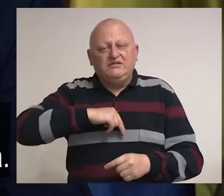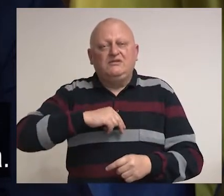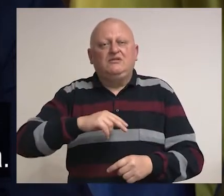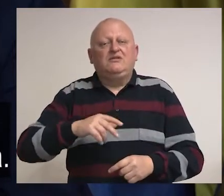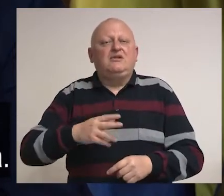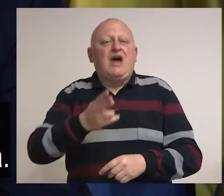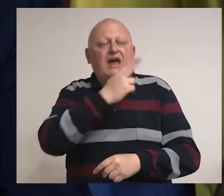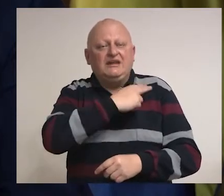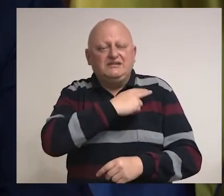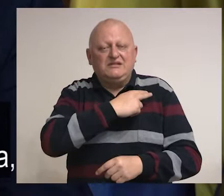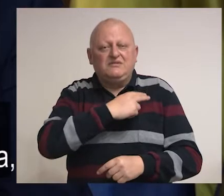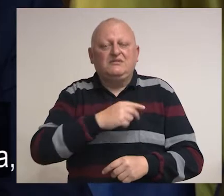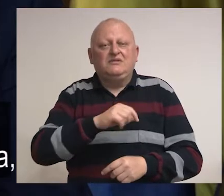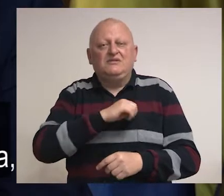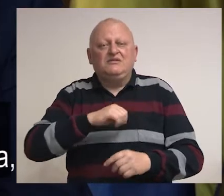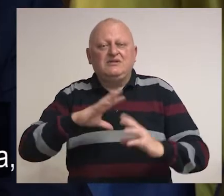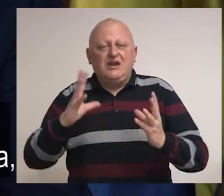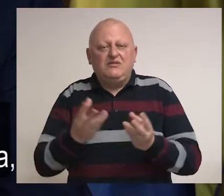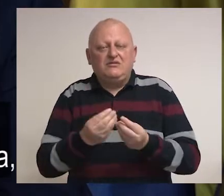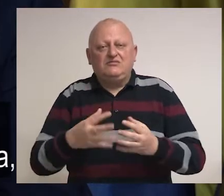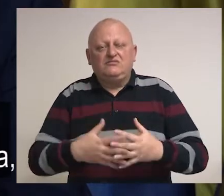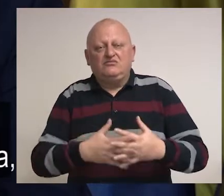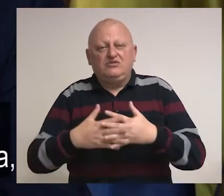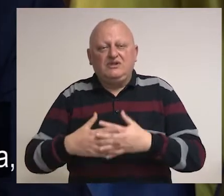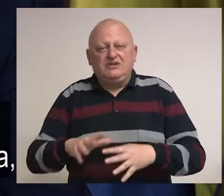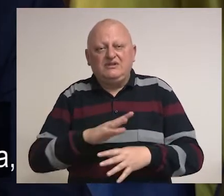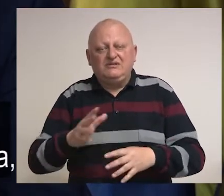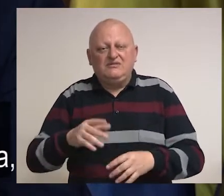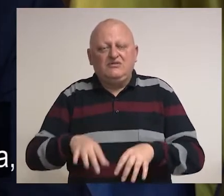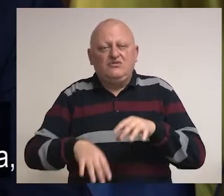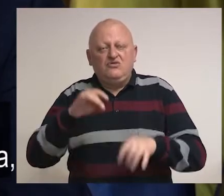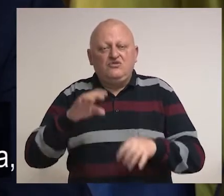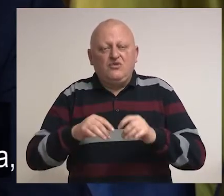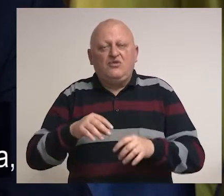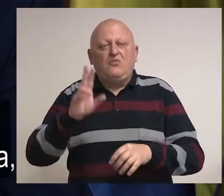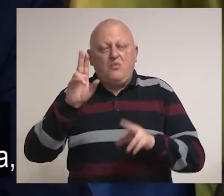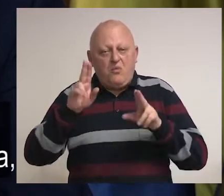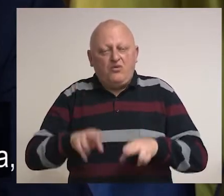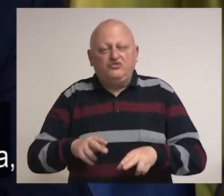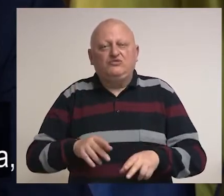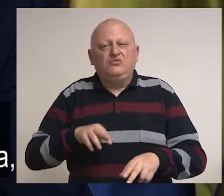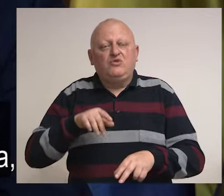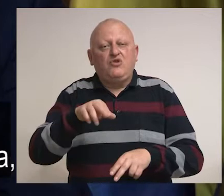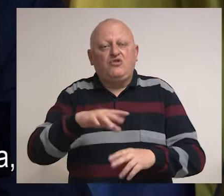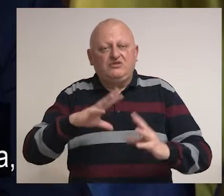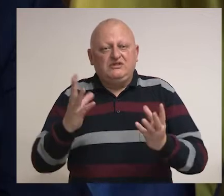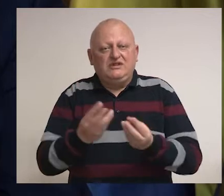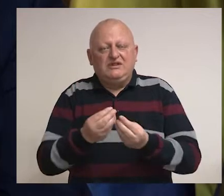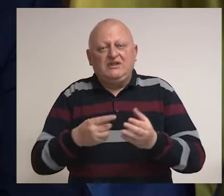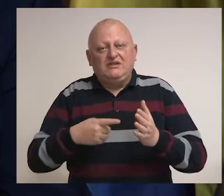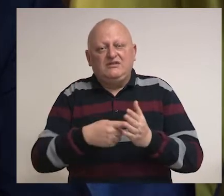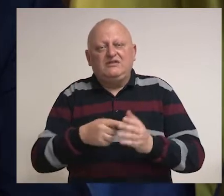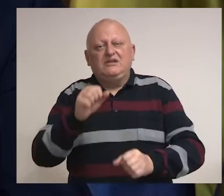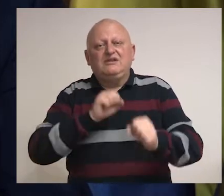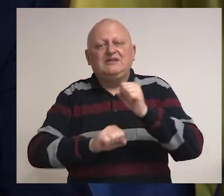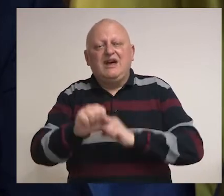policijskim agencijama, jer samo zajedničkom suradnjom svih aktera u izbornom procesu možemo doći do zajedničkog cilja, a